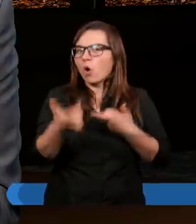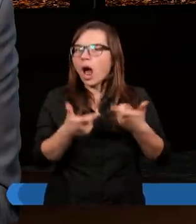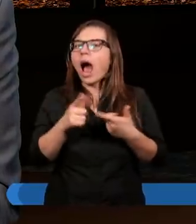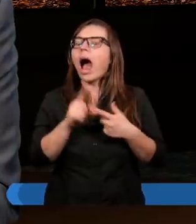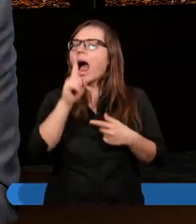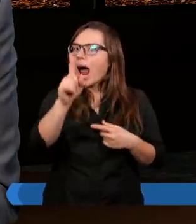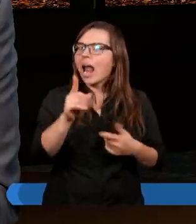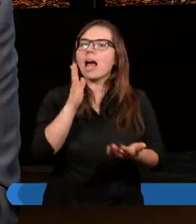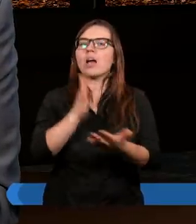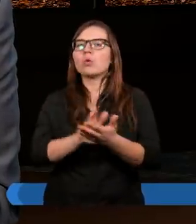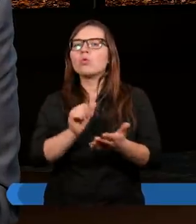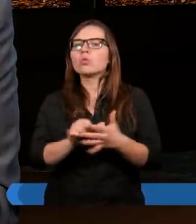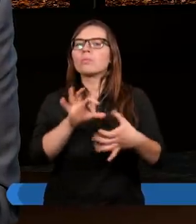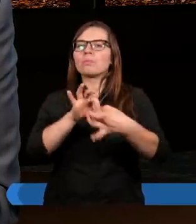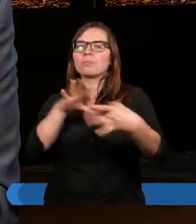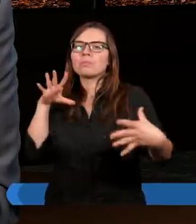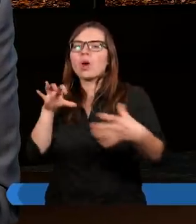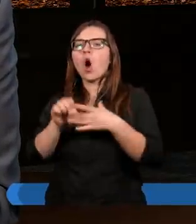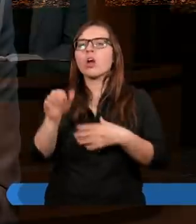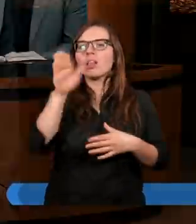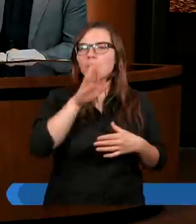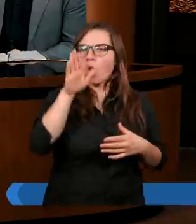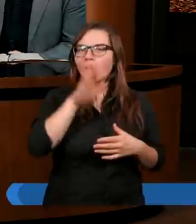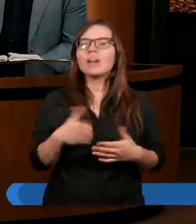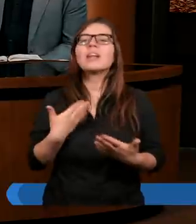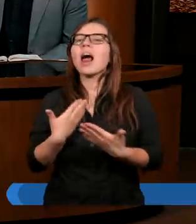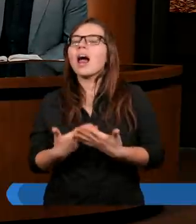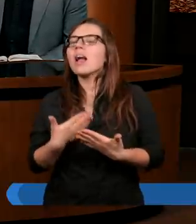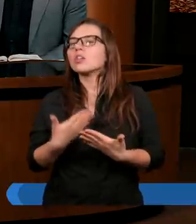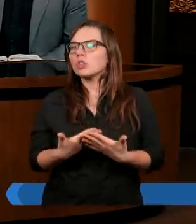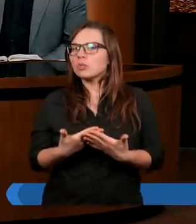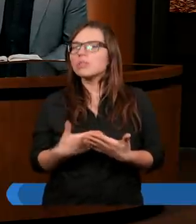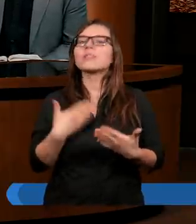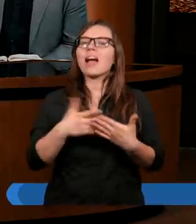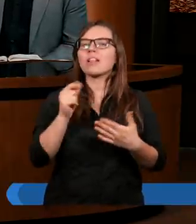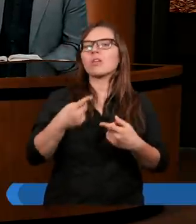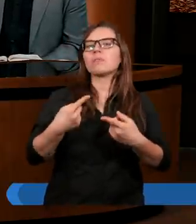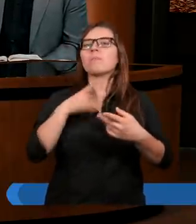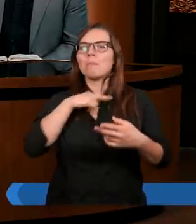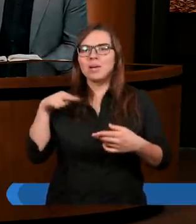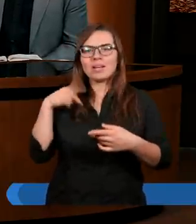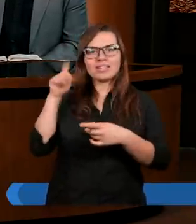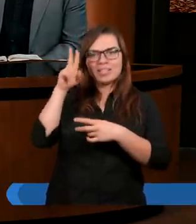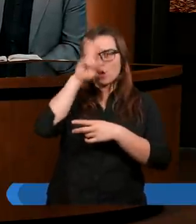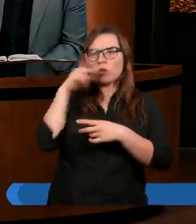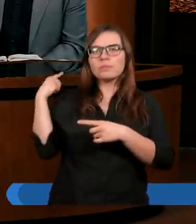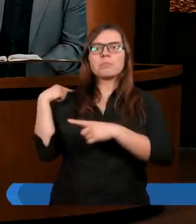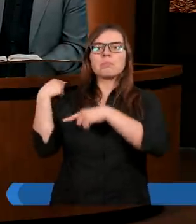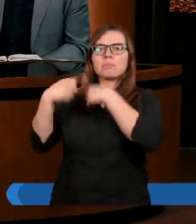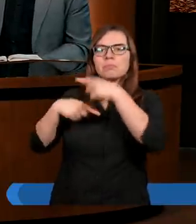ale już są odłączone od Boga. Dziękuję bardzo. Dlatego, że dziedziczymy pewne sprawy